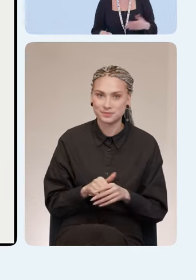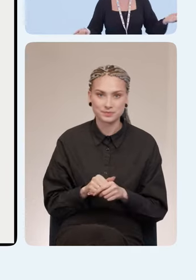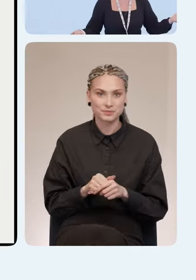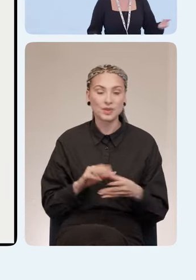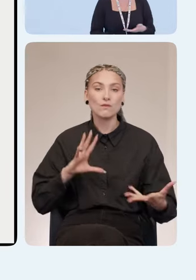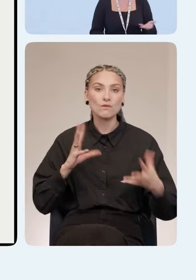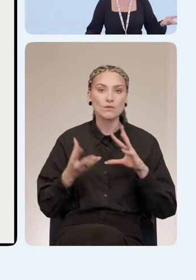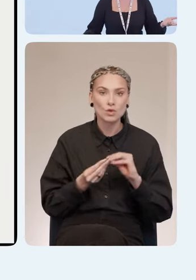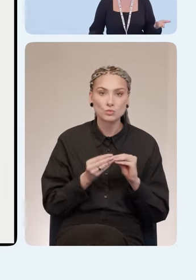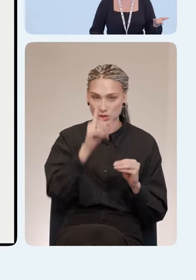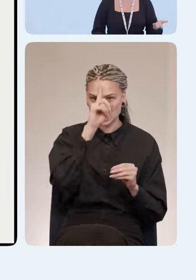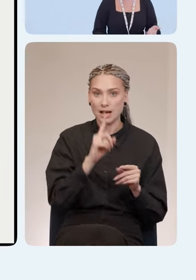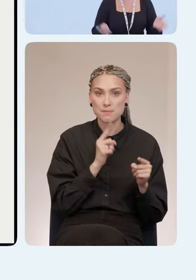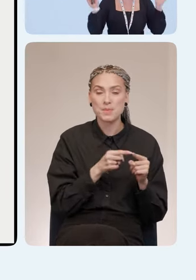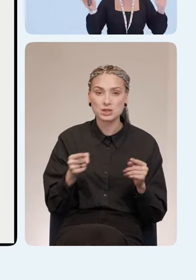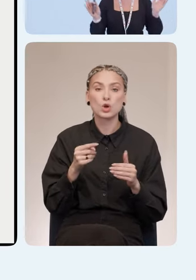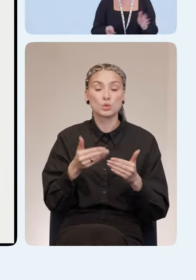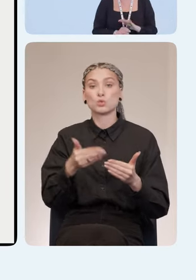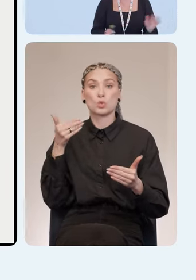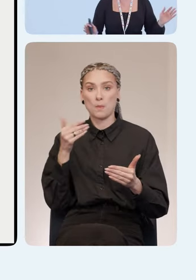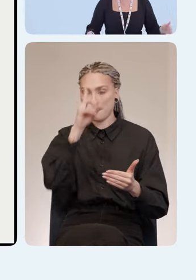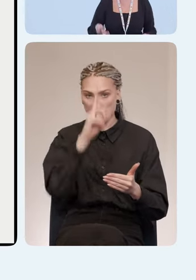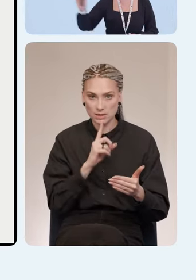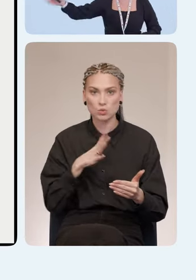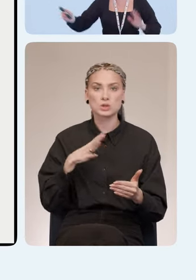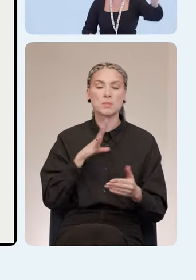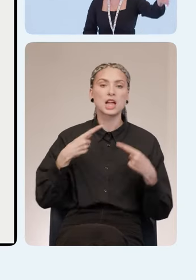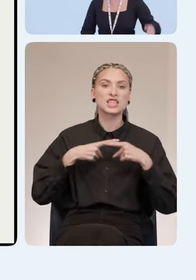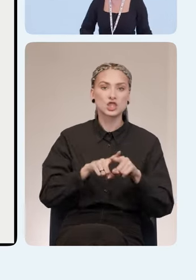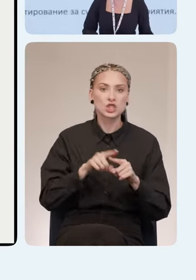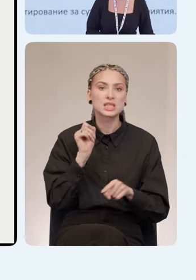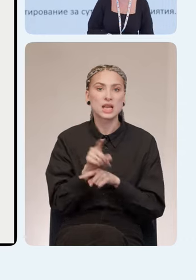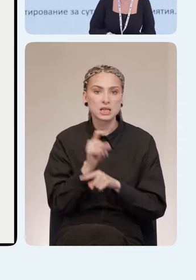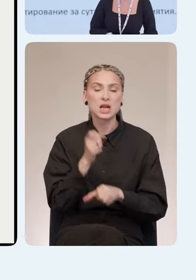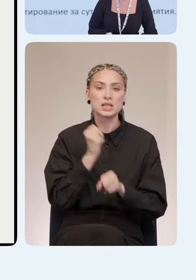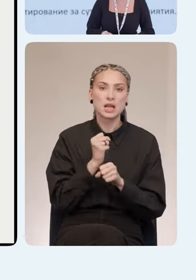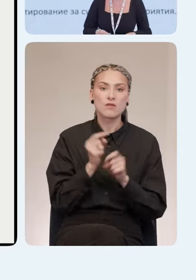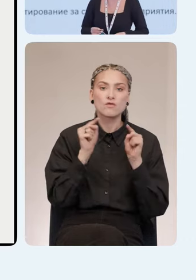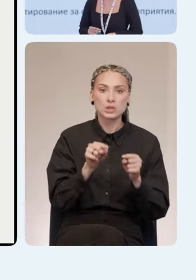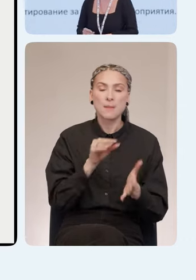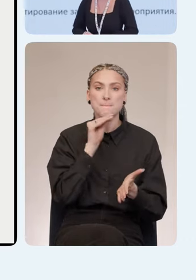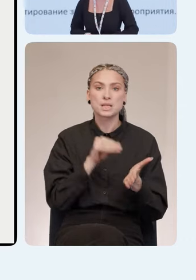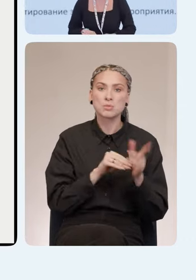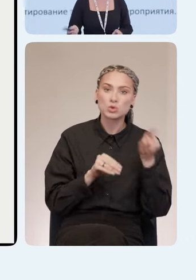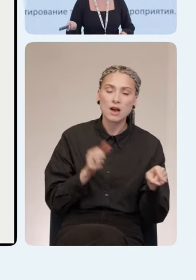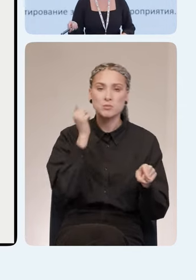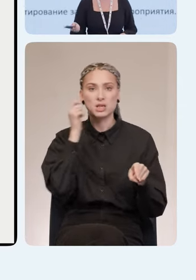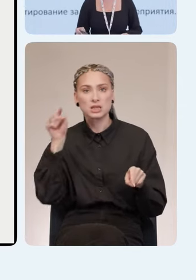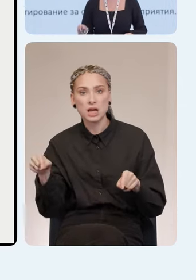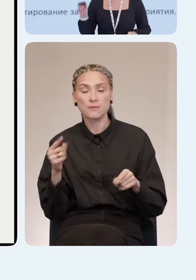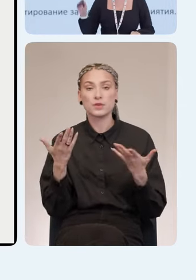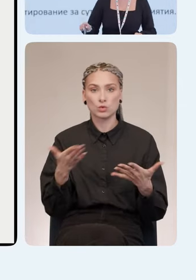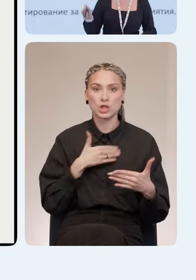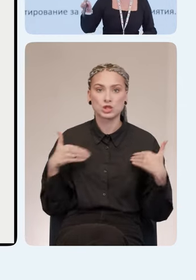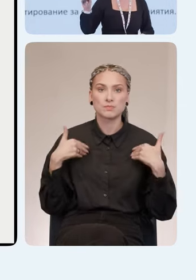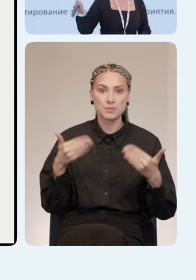Ну, в общем, у нас за месяц до мероприятия уже был четкое ТЗ. Так, в Новосибирске делаем так, в Петербурге делаем так. Вот наш маст.